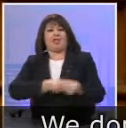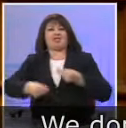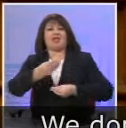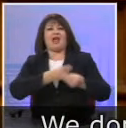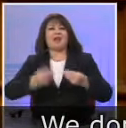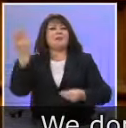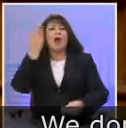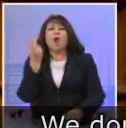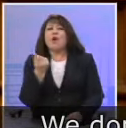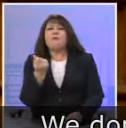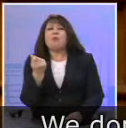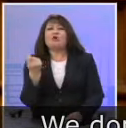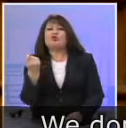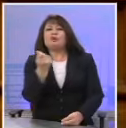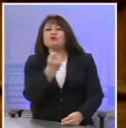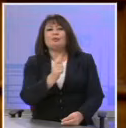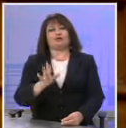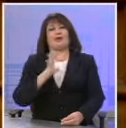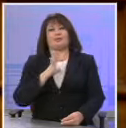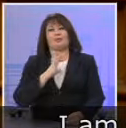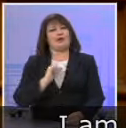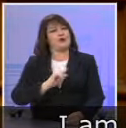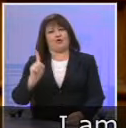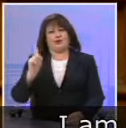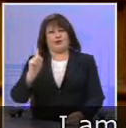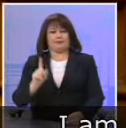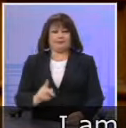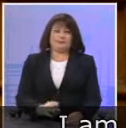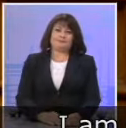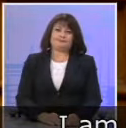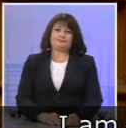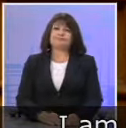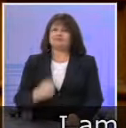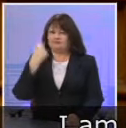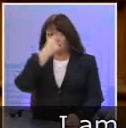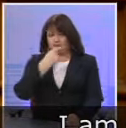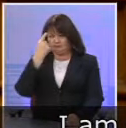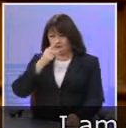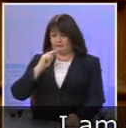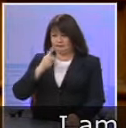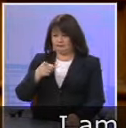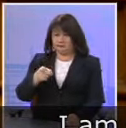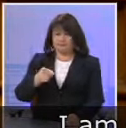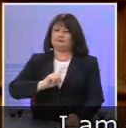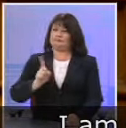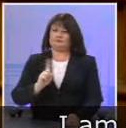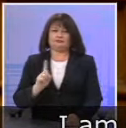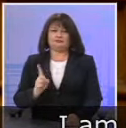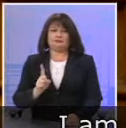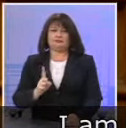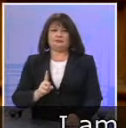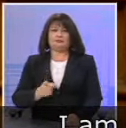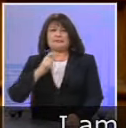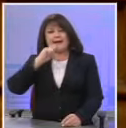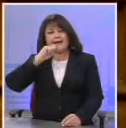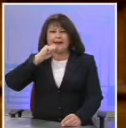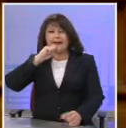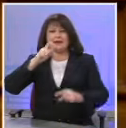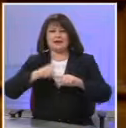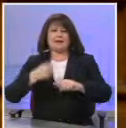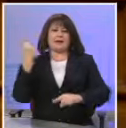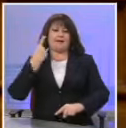θέλουν να κοστολογήσουν την ανθρωπιά. Και απευθύνομαι όχι σε εσάς, αλλά πέναντι σε αυτούς που μας κουνάνε το δάχτυλο.